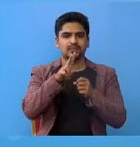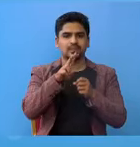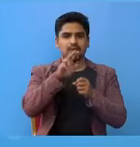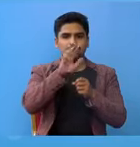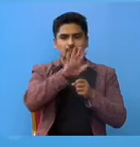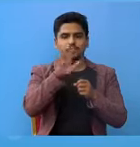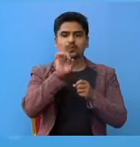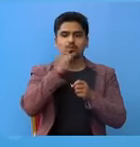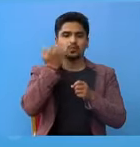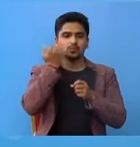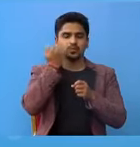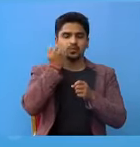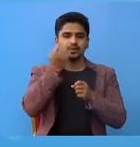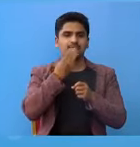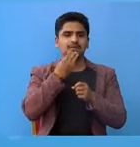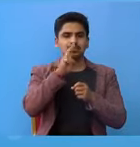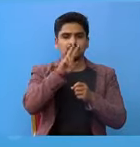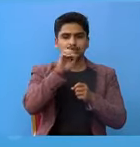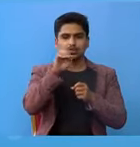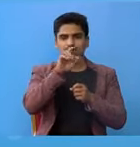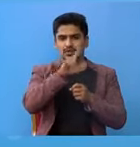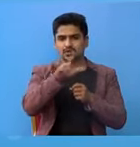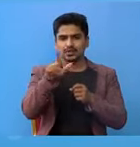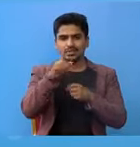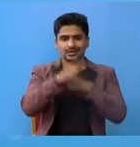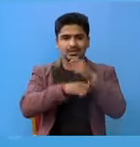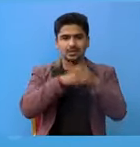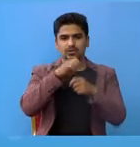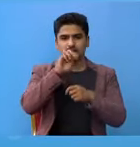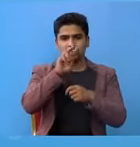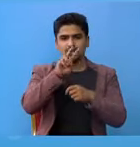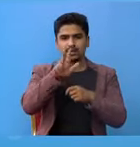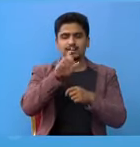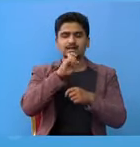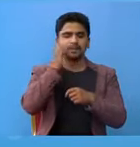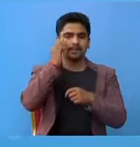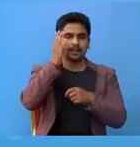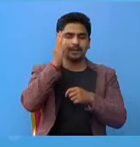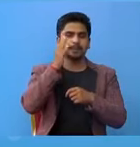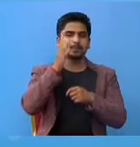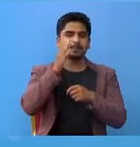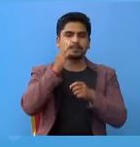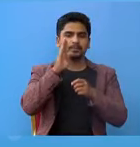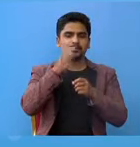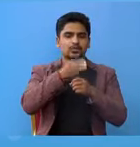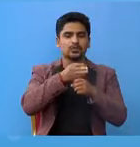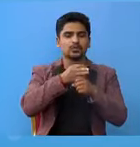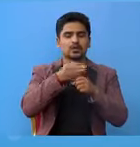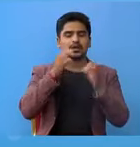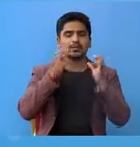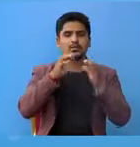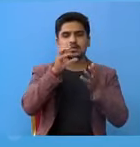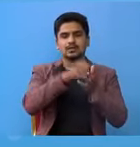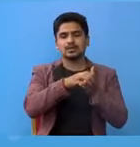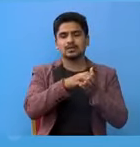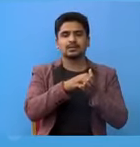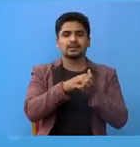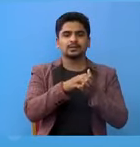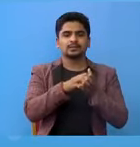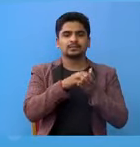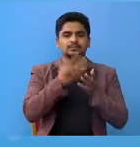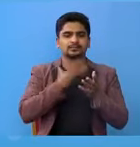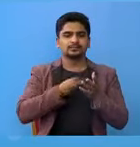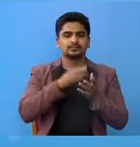वर्षा पत्पन्नका एक पूरुषको मिती द्वेजार सत्ततर साउन अठ्ठाष गते बियानम विपिकोईराला स्वास्त्य विग्यान पत्तिस्टान धराद